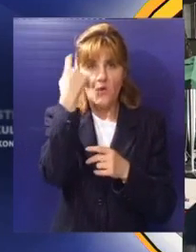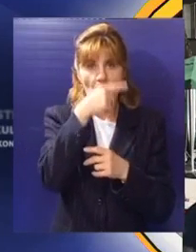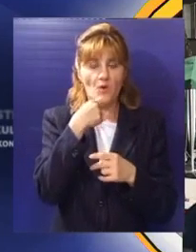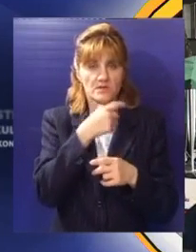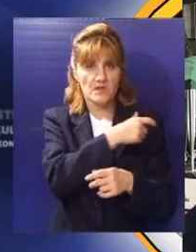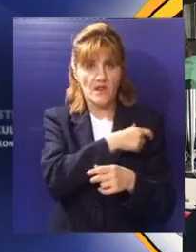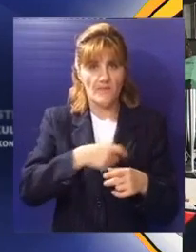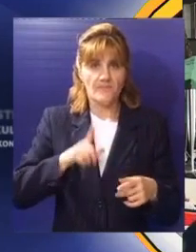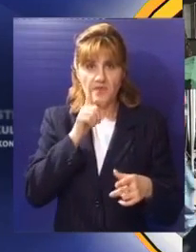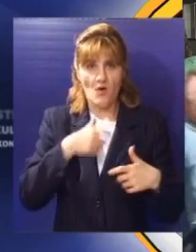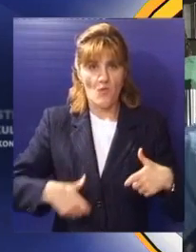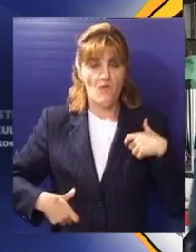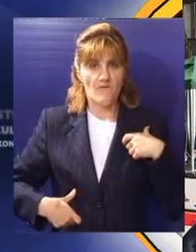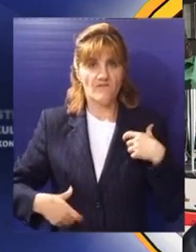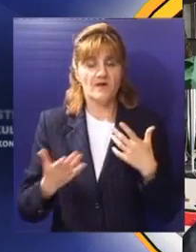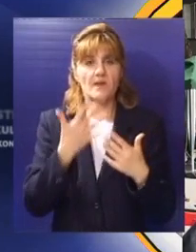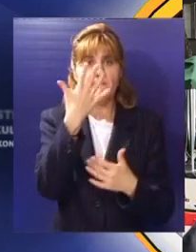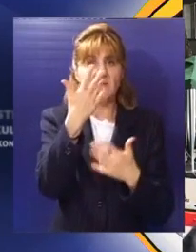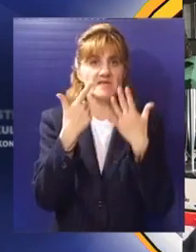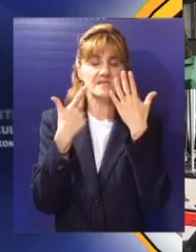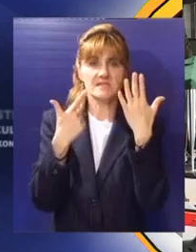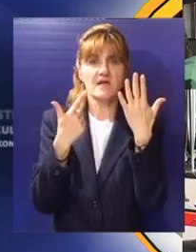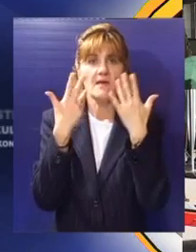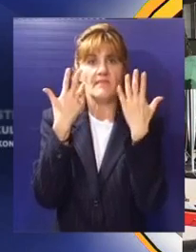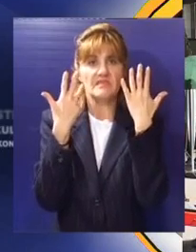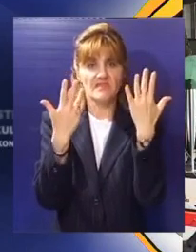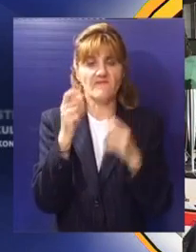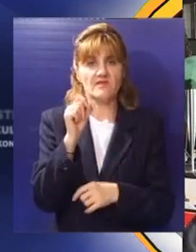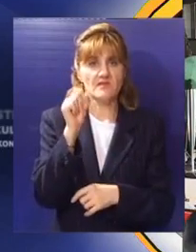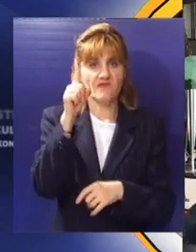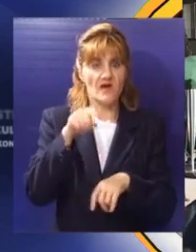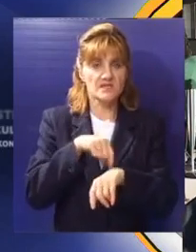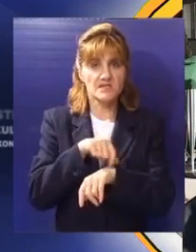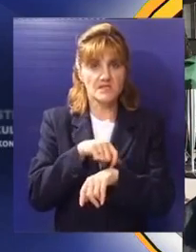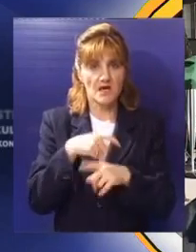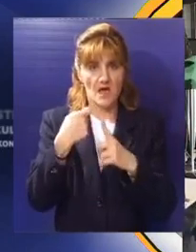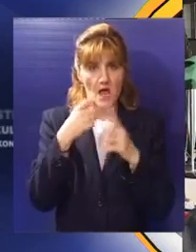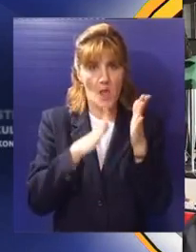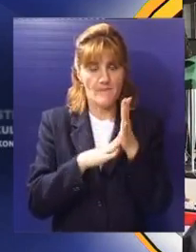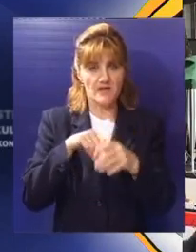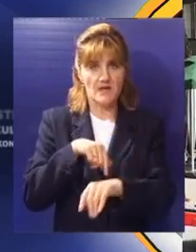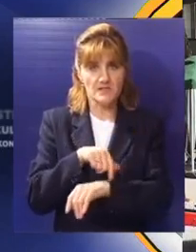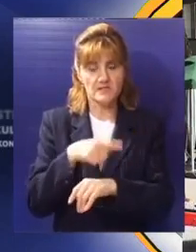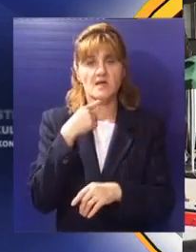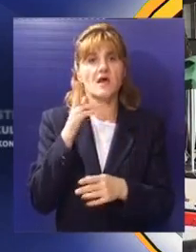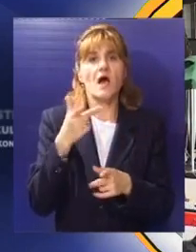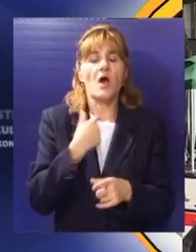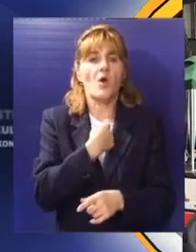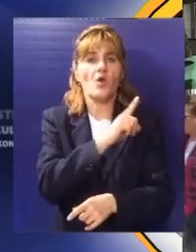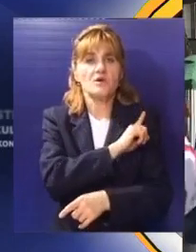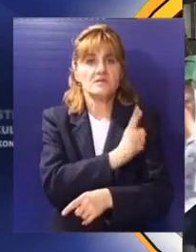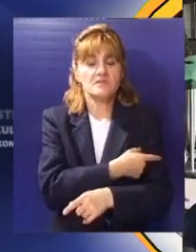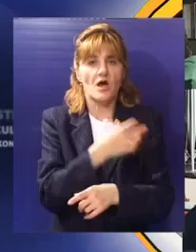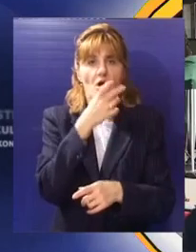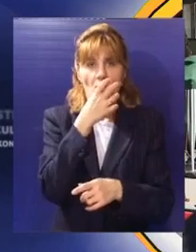gdje simuliramo černe sudare od samo 5, 7, 9 ili 12 km na sat po želji kako ko želi, kolikom